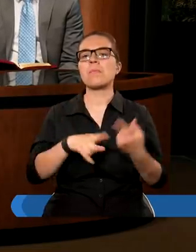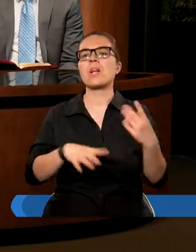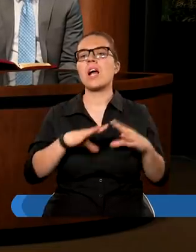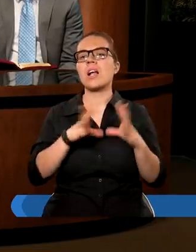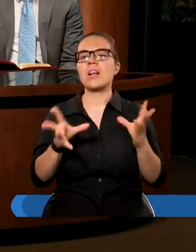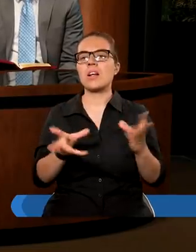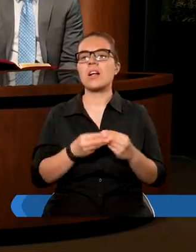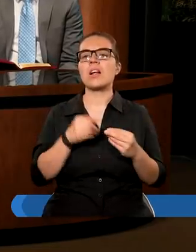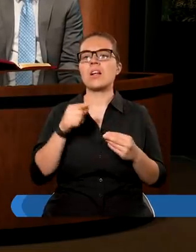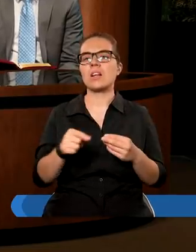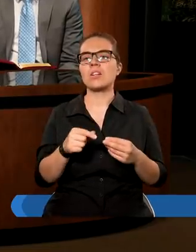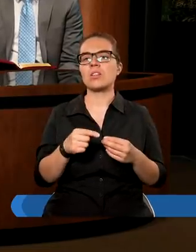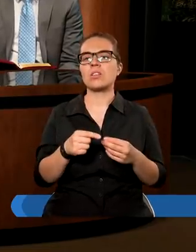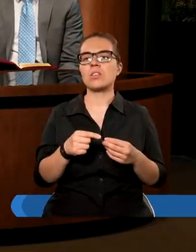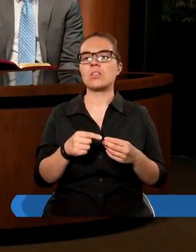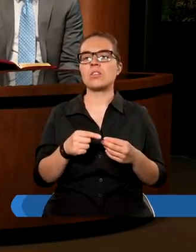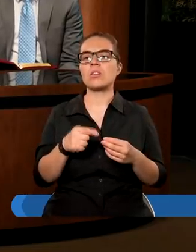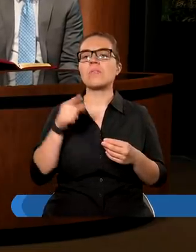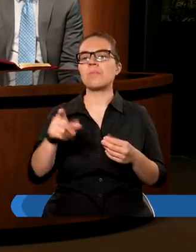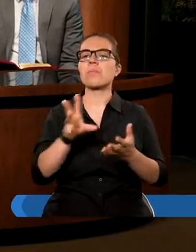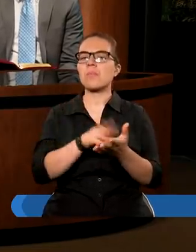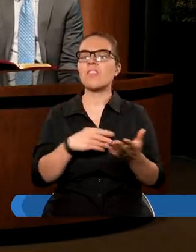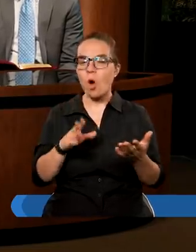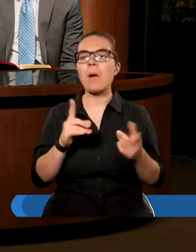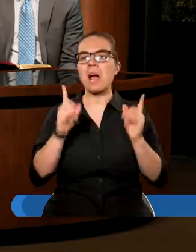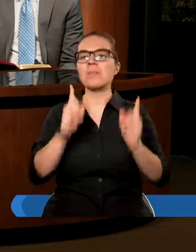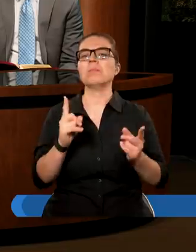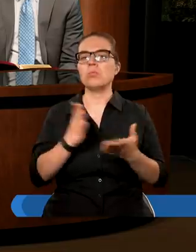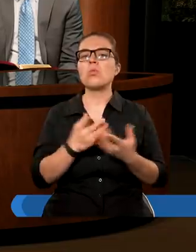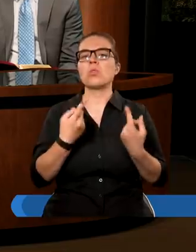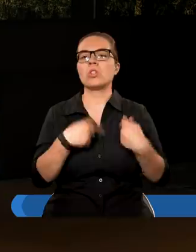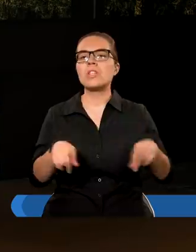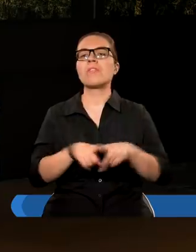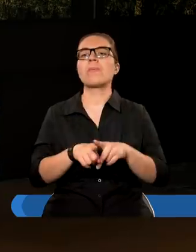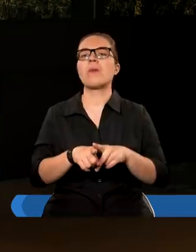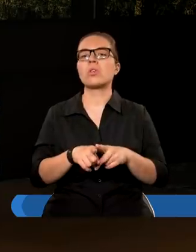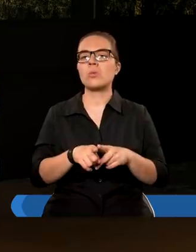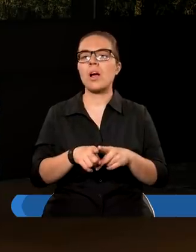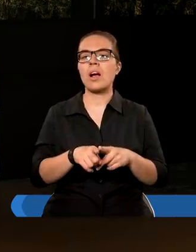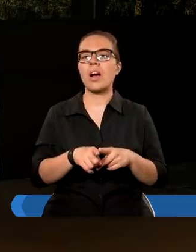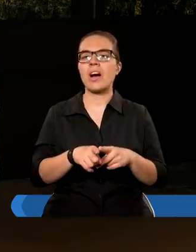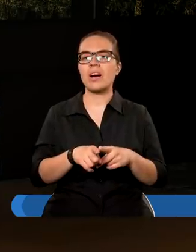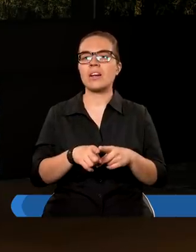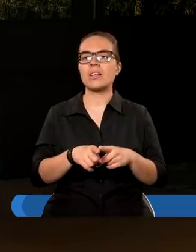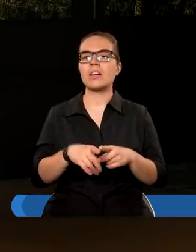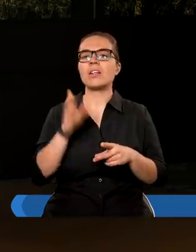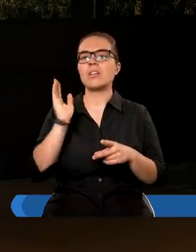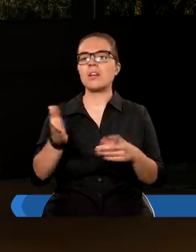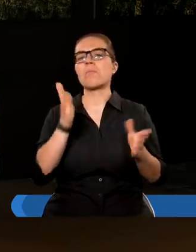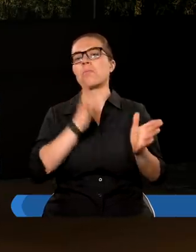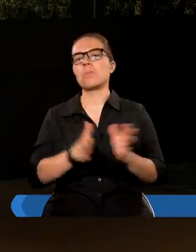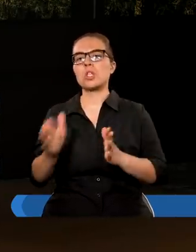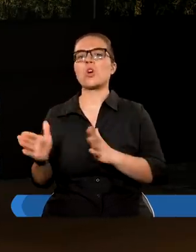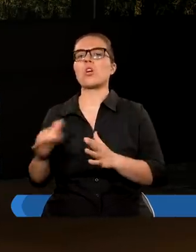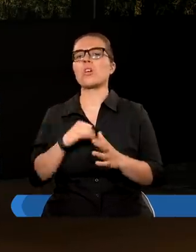wszystkim tu jest użyta jakby forma dokonana. Pan Jezus nie mówi przygotowujcie się na mojej przyjście, bądźcie gotowi. Jeśli będziemy się